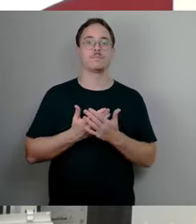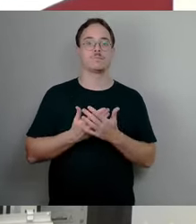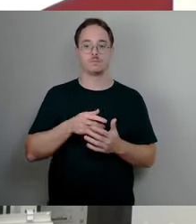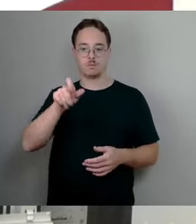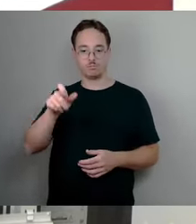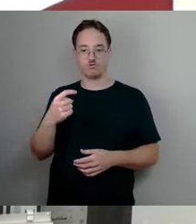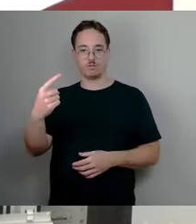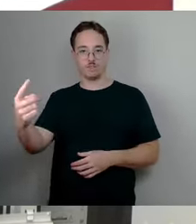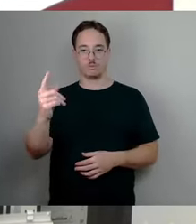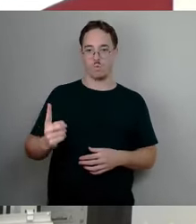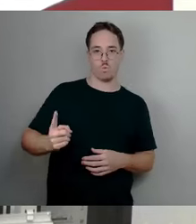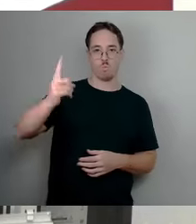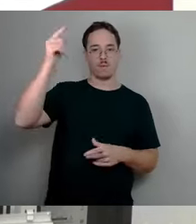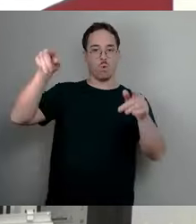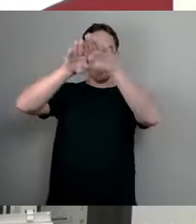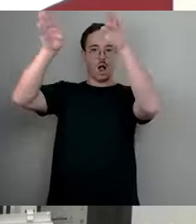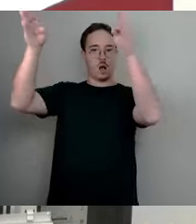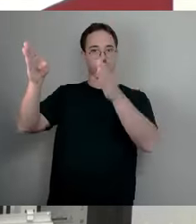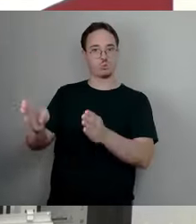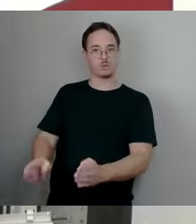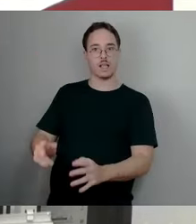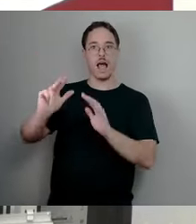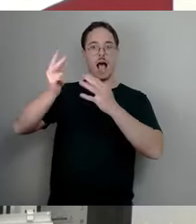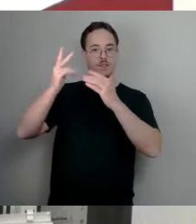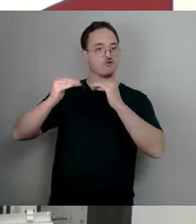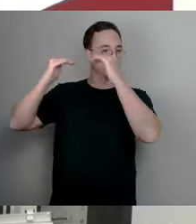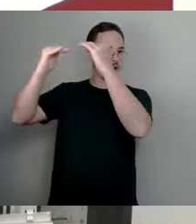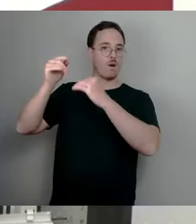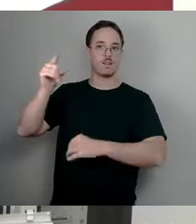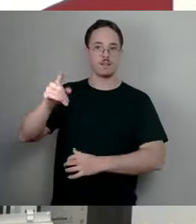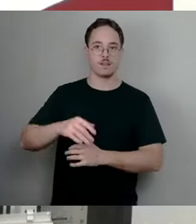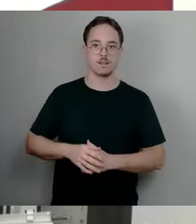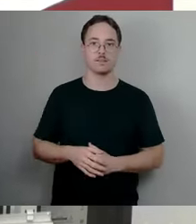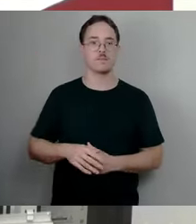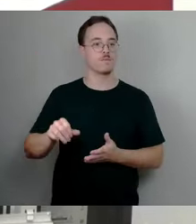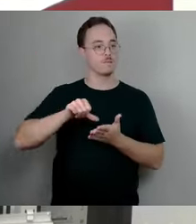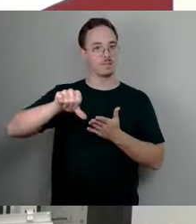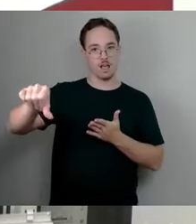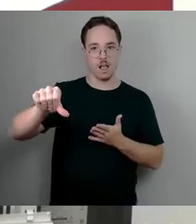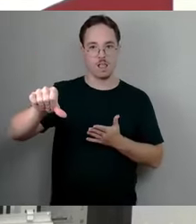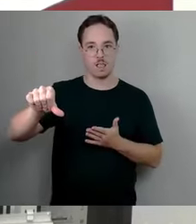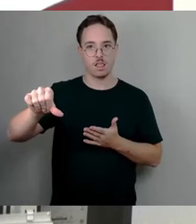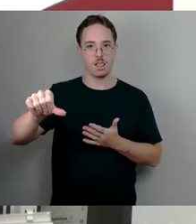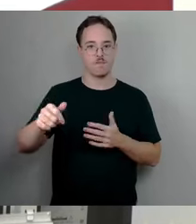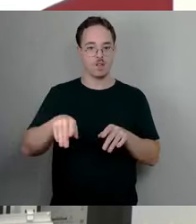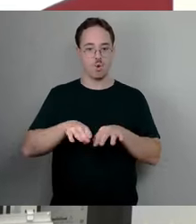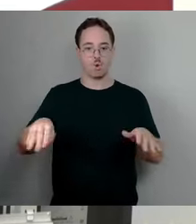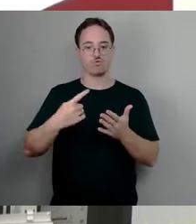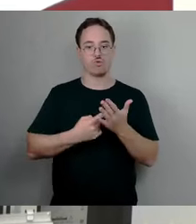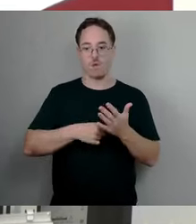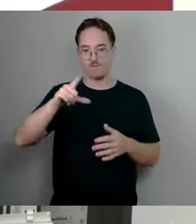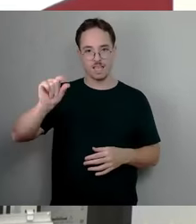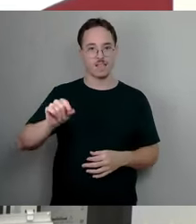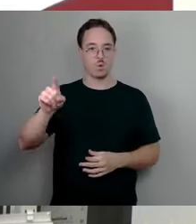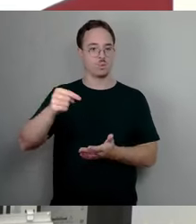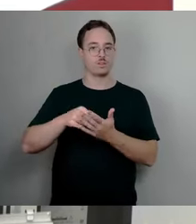Etage in einem Hochhaus irgendwo in Gurbitz, der bezahlt auch pro Kopf viel, viel, viel weniger Grundsteuer als jemand, der ein sehr wertvolles Grundstück in